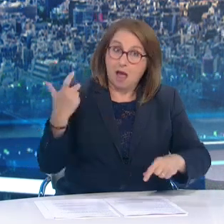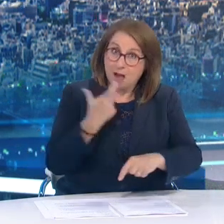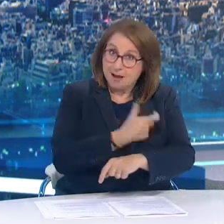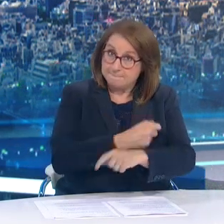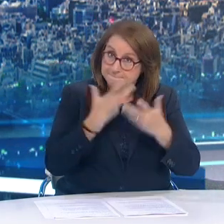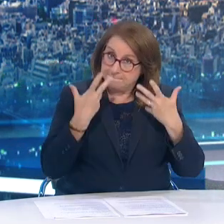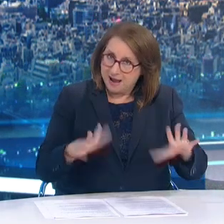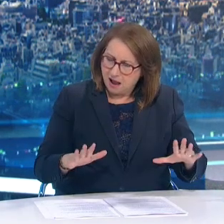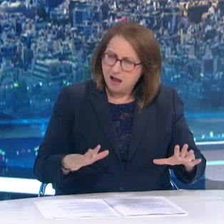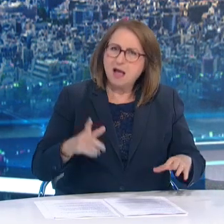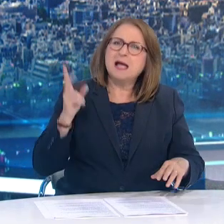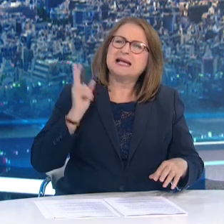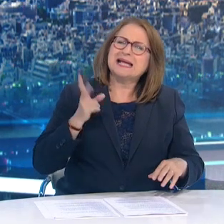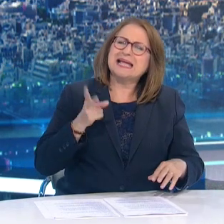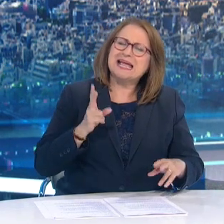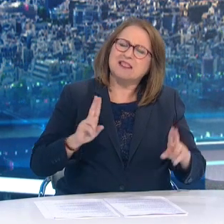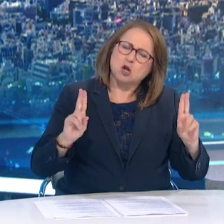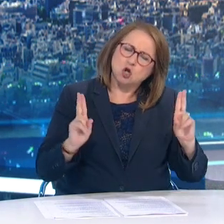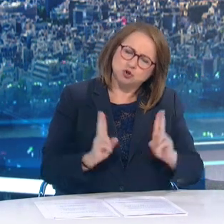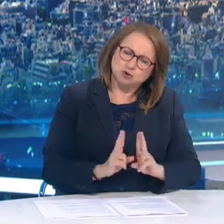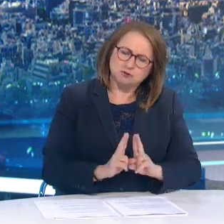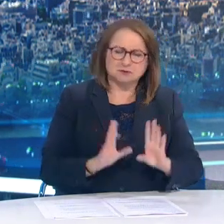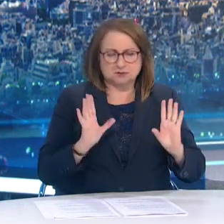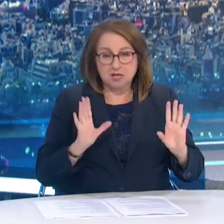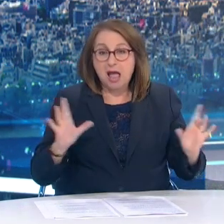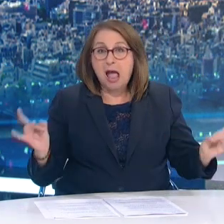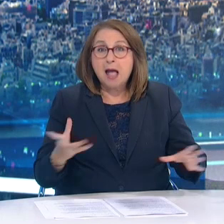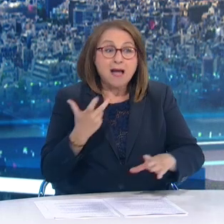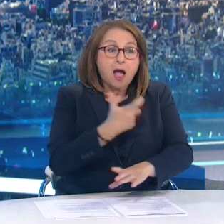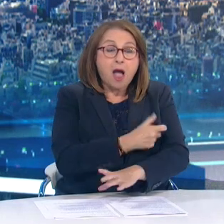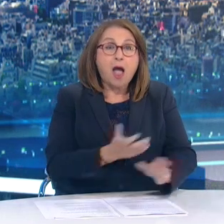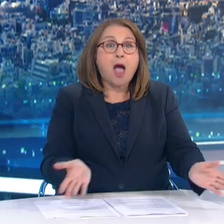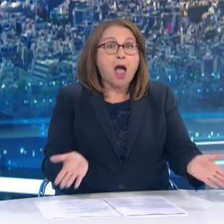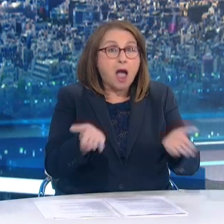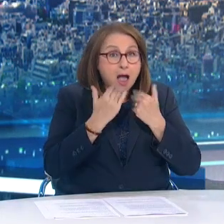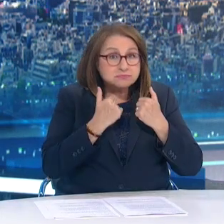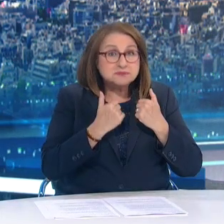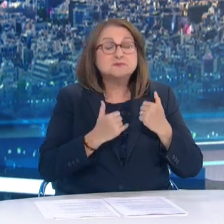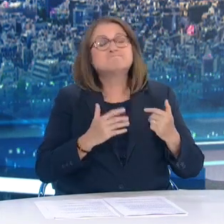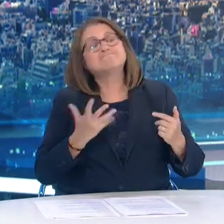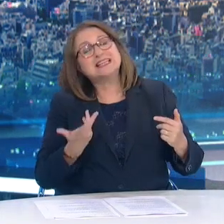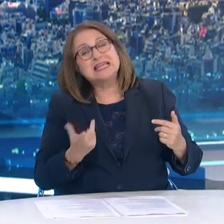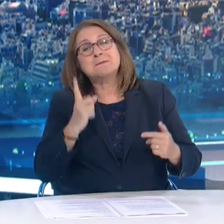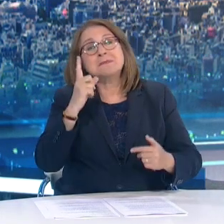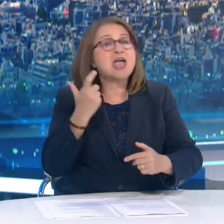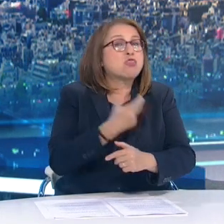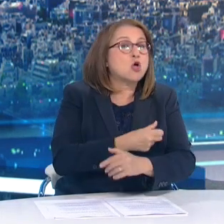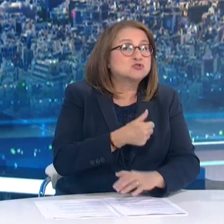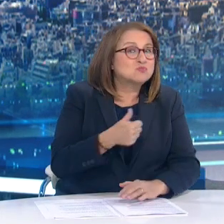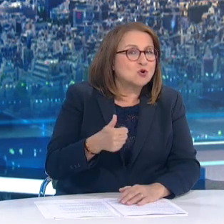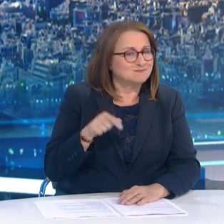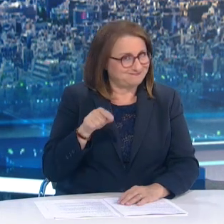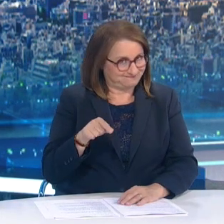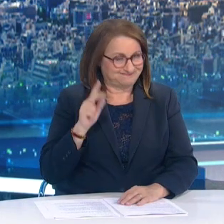ψηλός έως και πολύ ψηλός για πολίτες μη πλοίες εμβολιασμένους ή ανεμβολίαστους. Άτομα με υποκείμενα